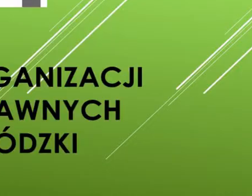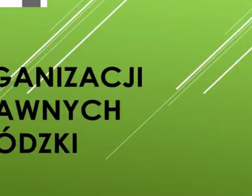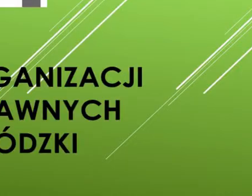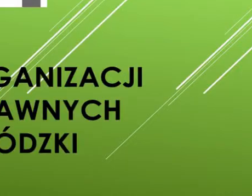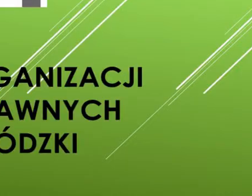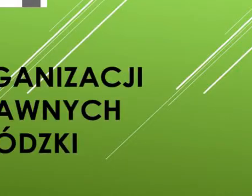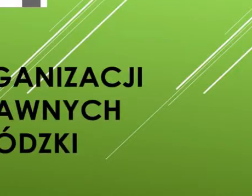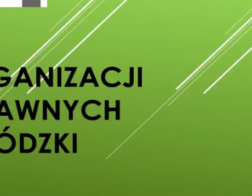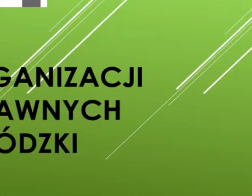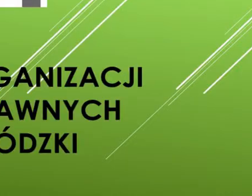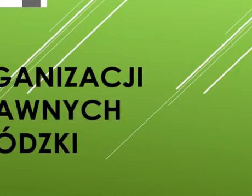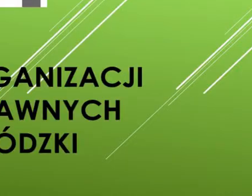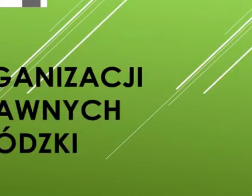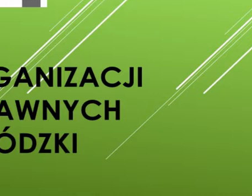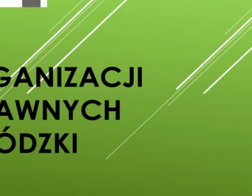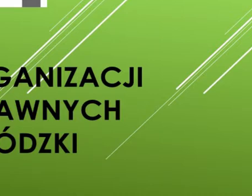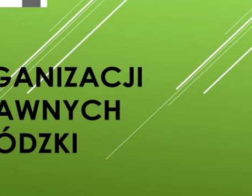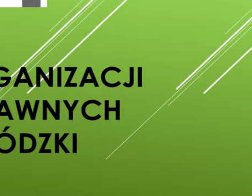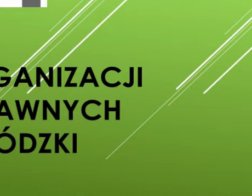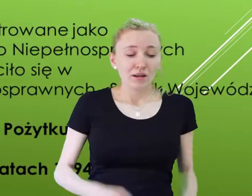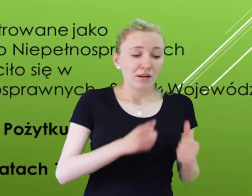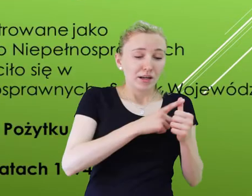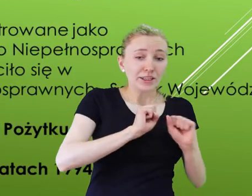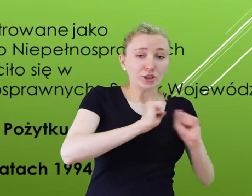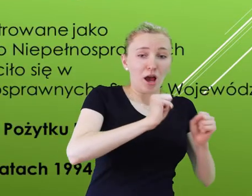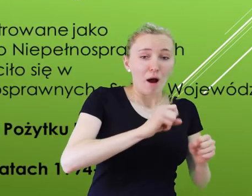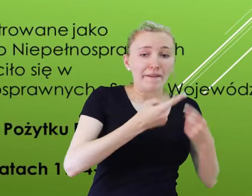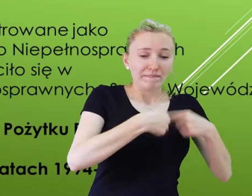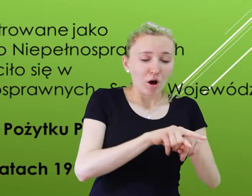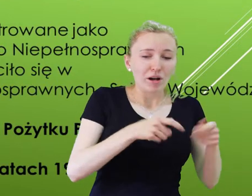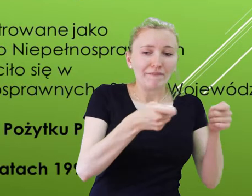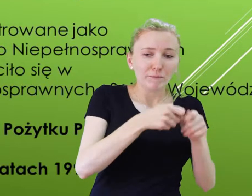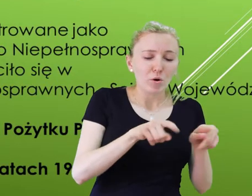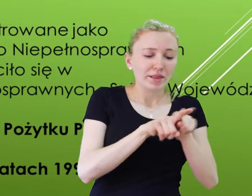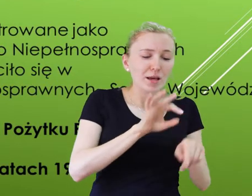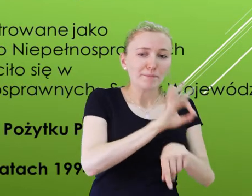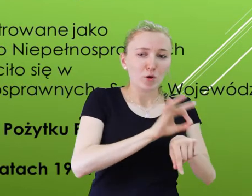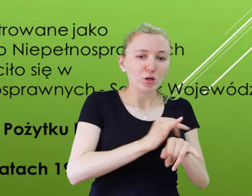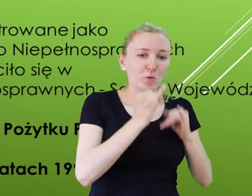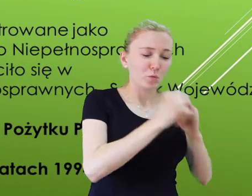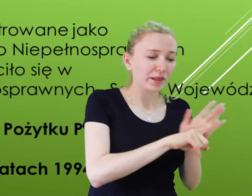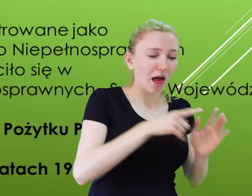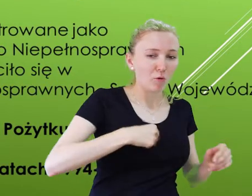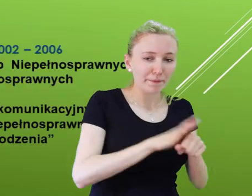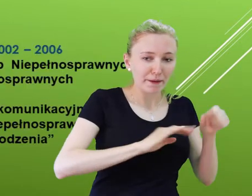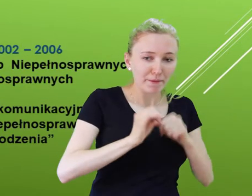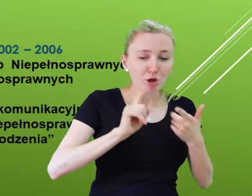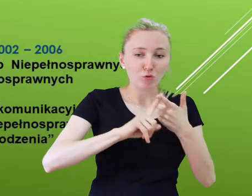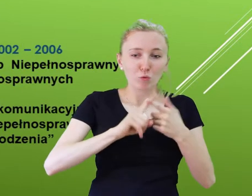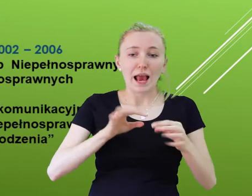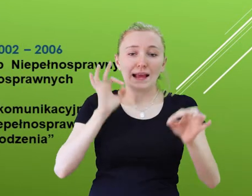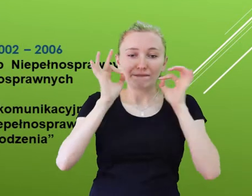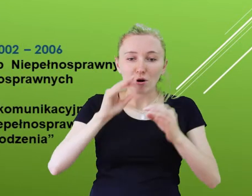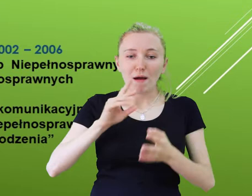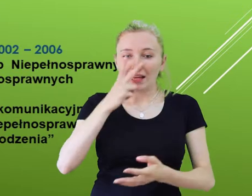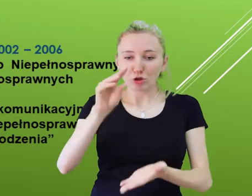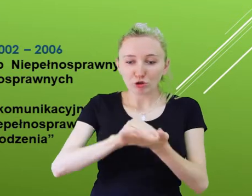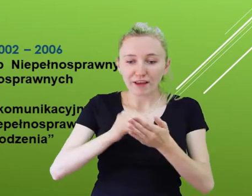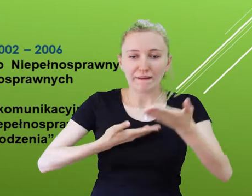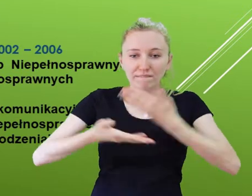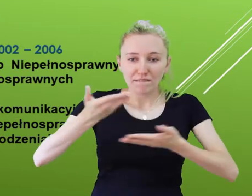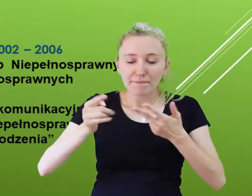Wspólnie podejmowane działania i projekty na rzecz osób niepełnosprawnych, wymiana informacji, doświadczeń, współpraca przy